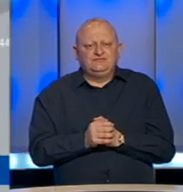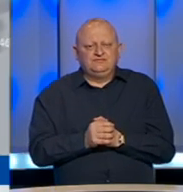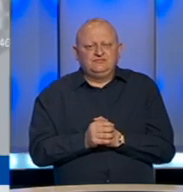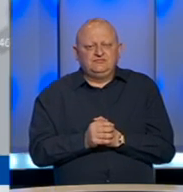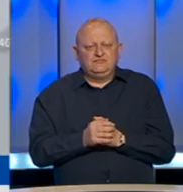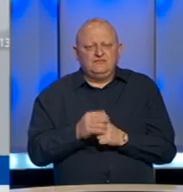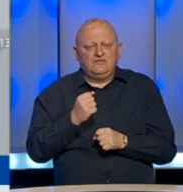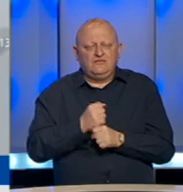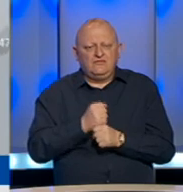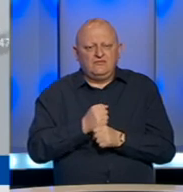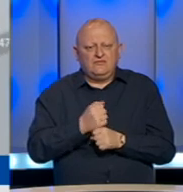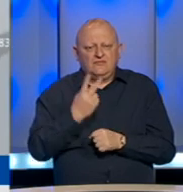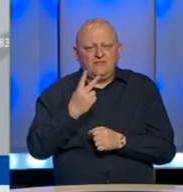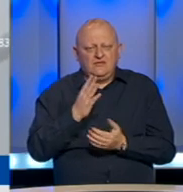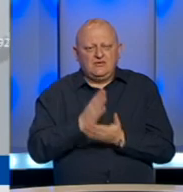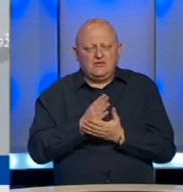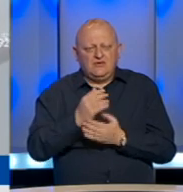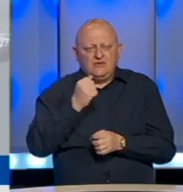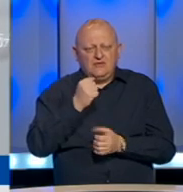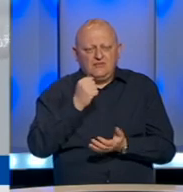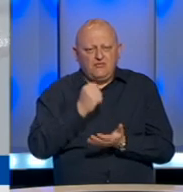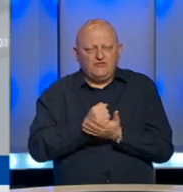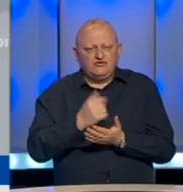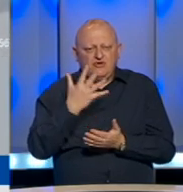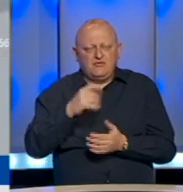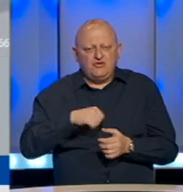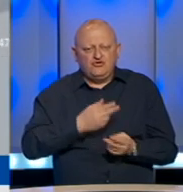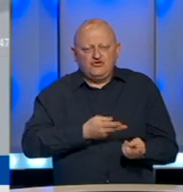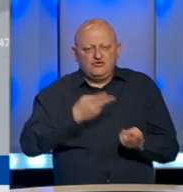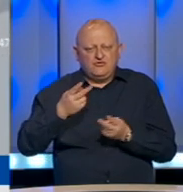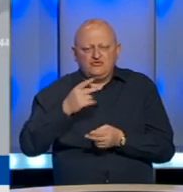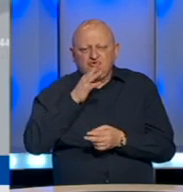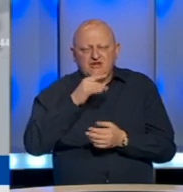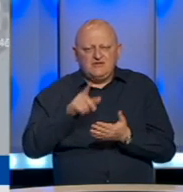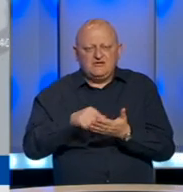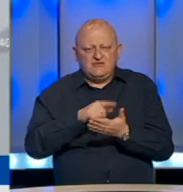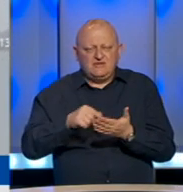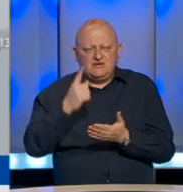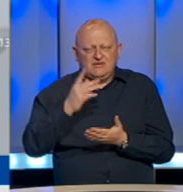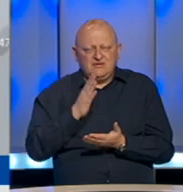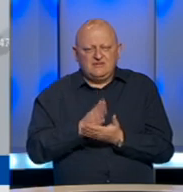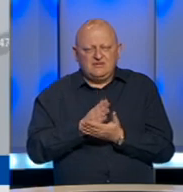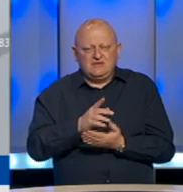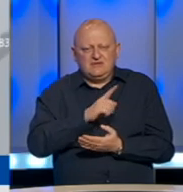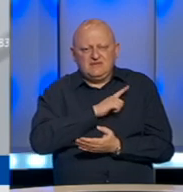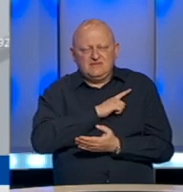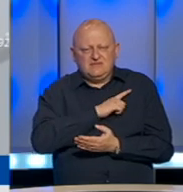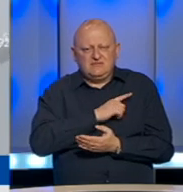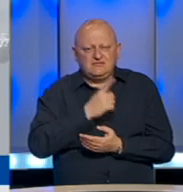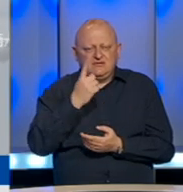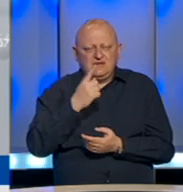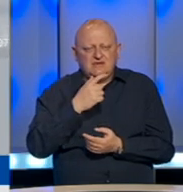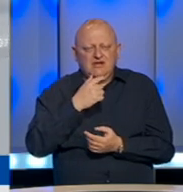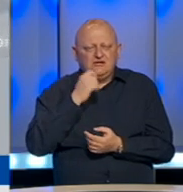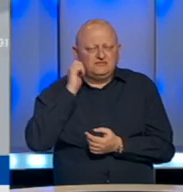Radi se o dva slučaja potvrđena, od pet koji smo jutro sposlali sa revo na testiranje. Jedan slučaj je u pacijenti, jedna starija gospodina